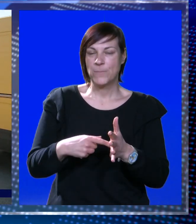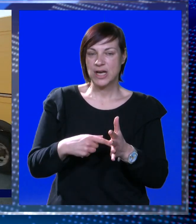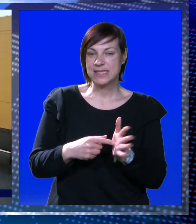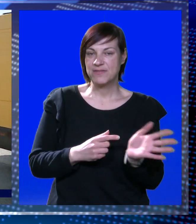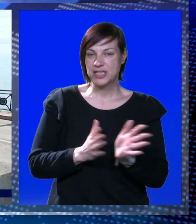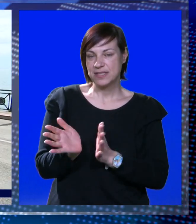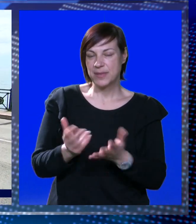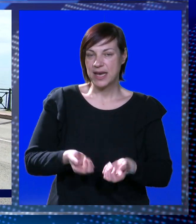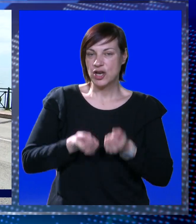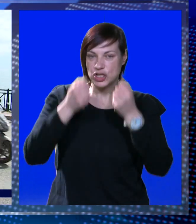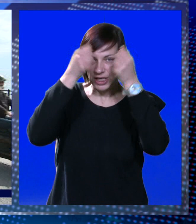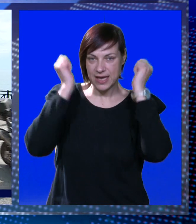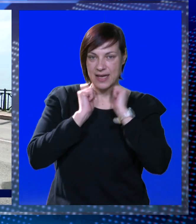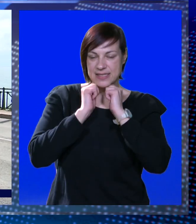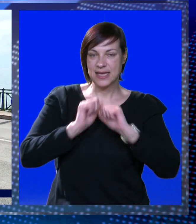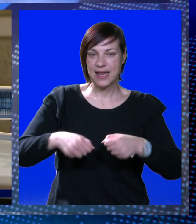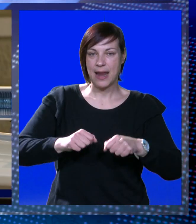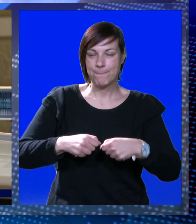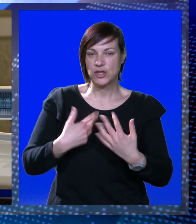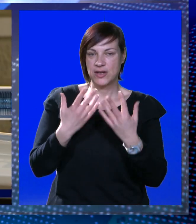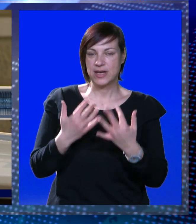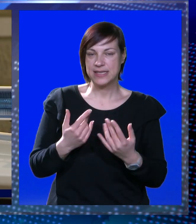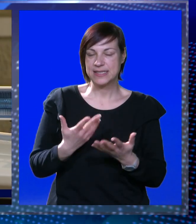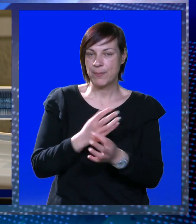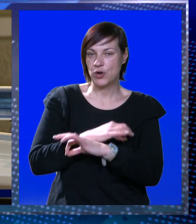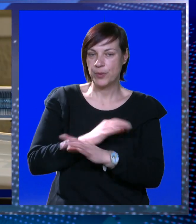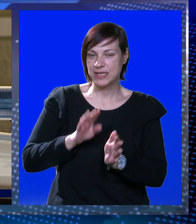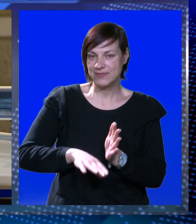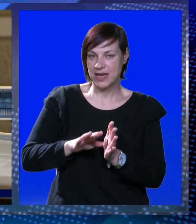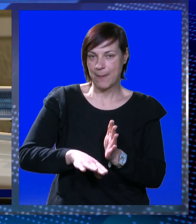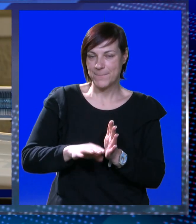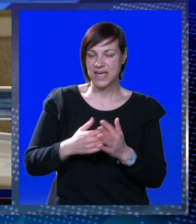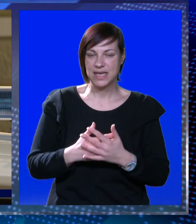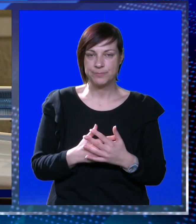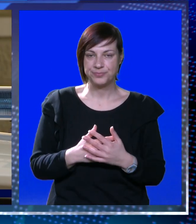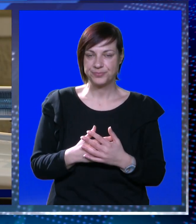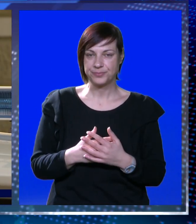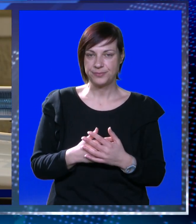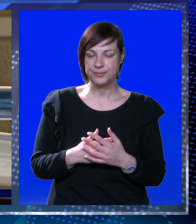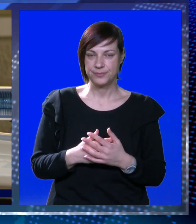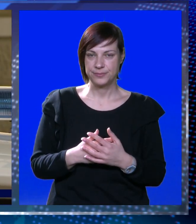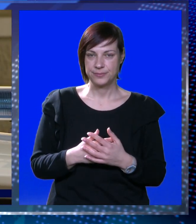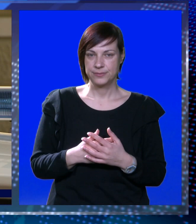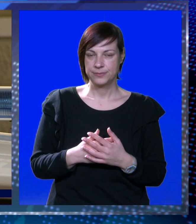pokazivača smjera te nošenje kacige na motoru, kako bi se broj poginulih sve ona što manju brojku.